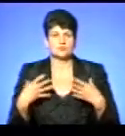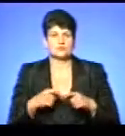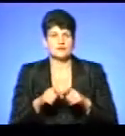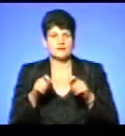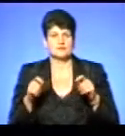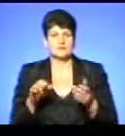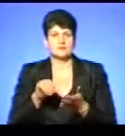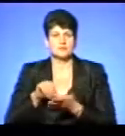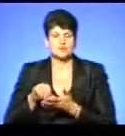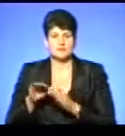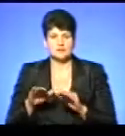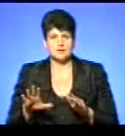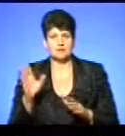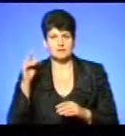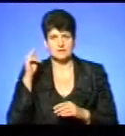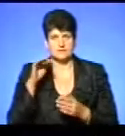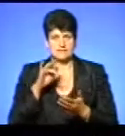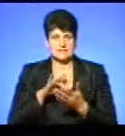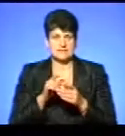присутні діти, які навчатимуться у центрі.